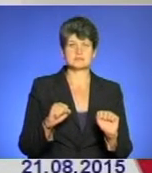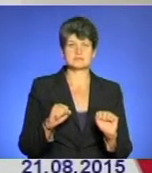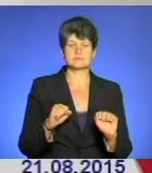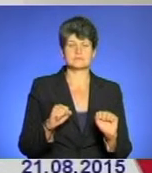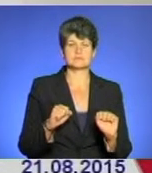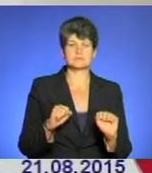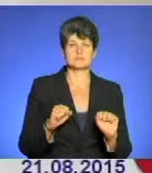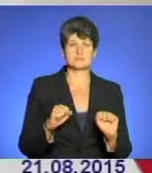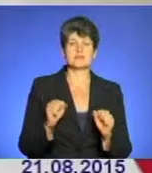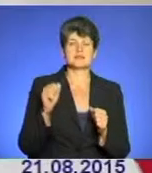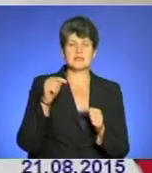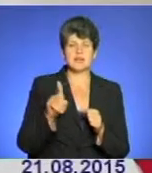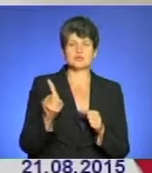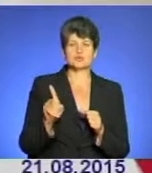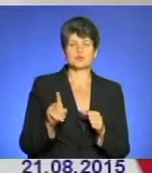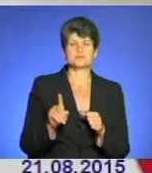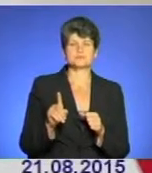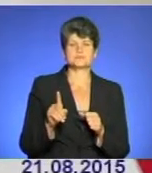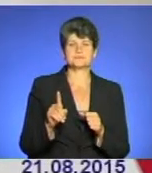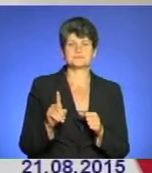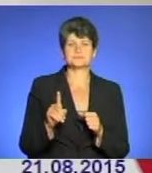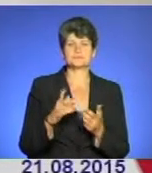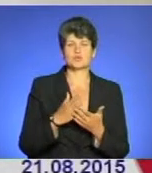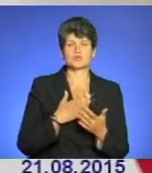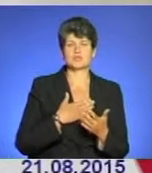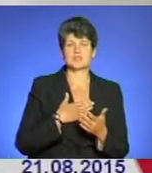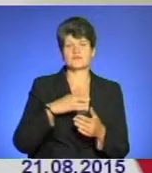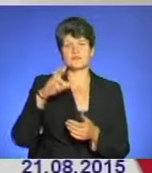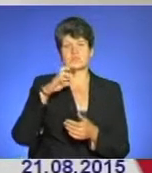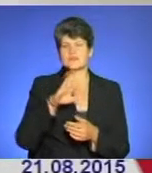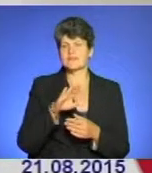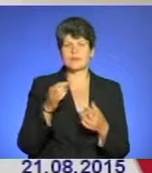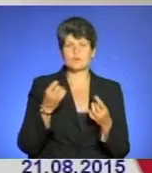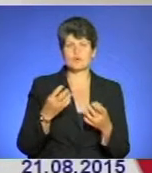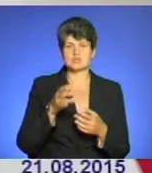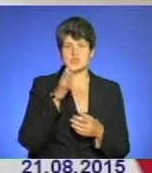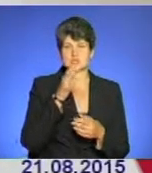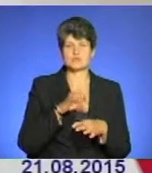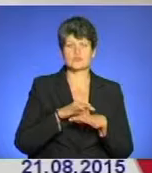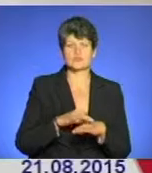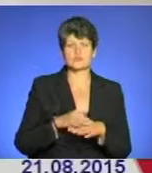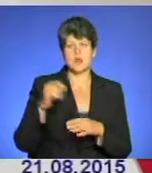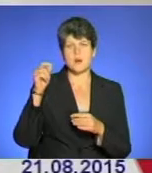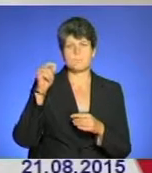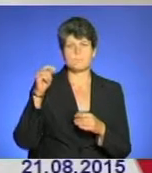І те, що проходять в нас в державі непростий час і проходять бойові дії,